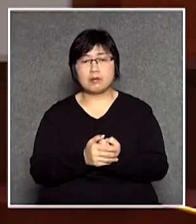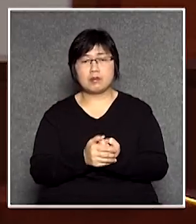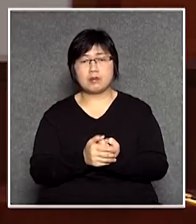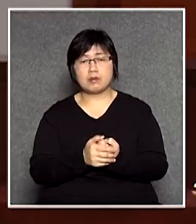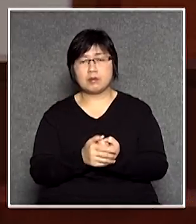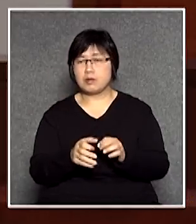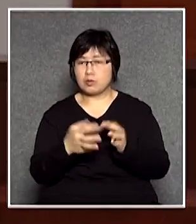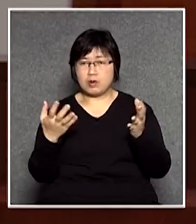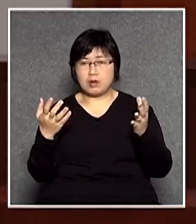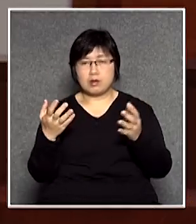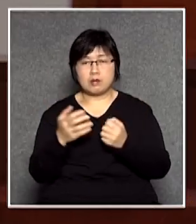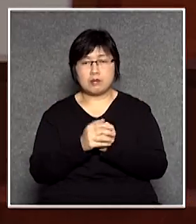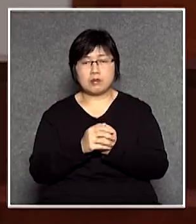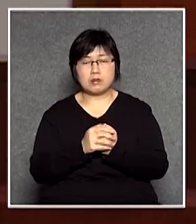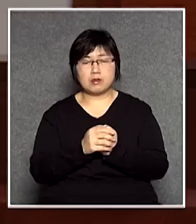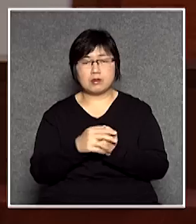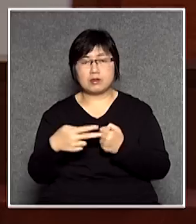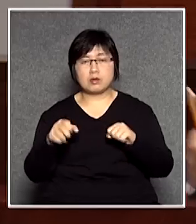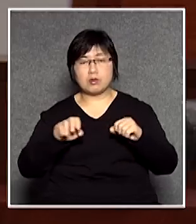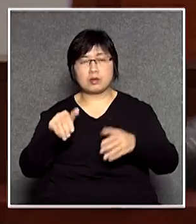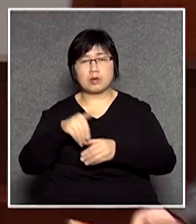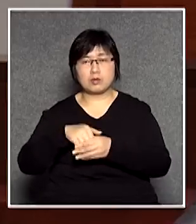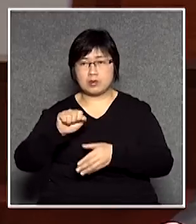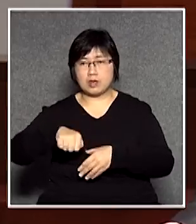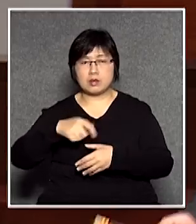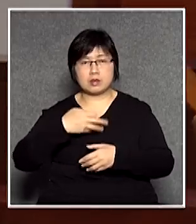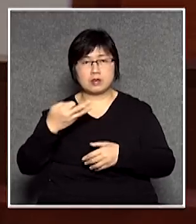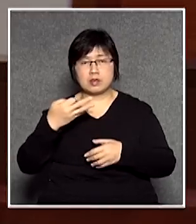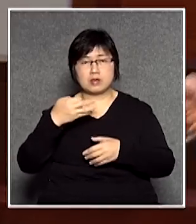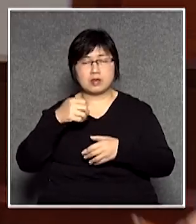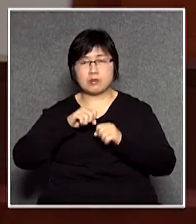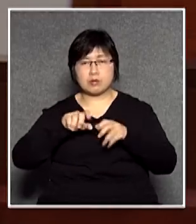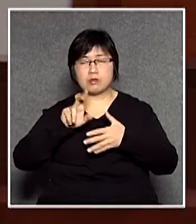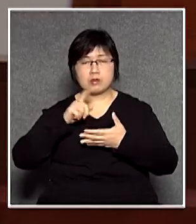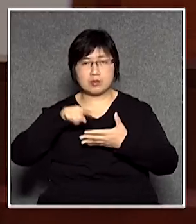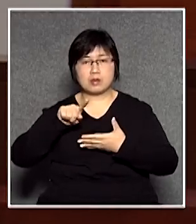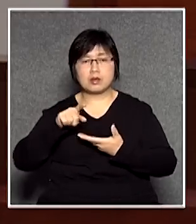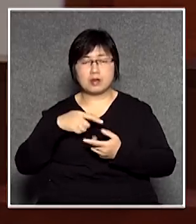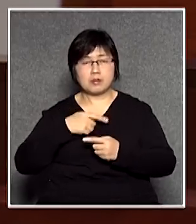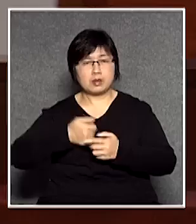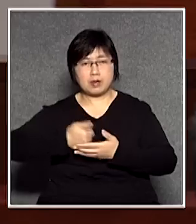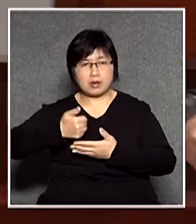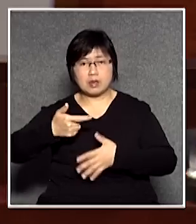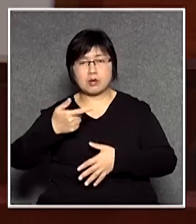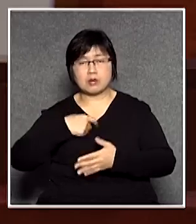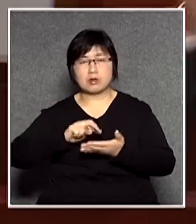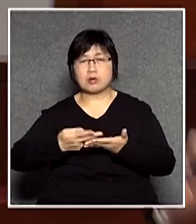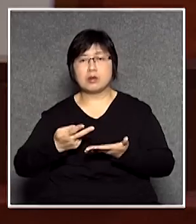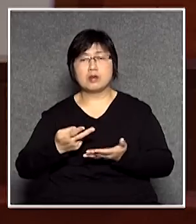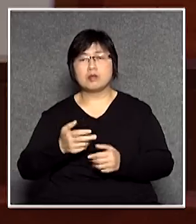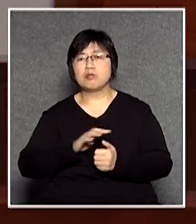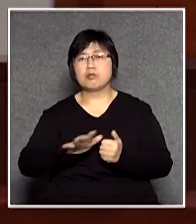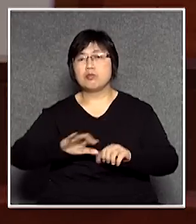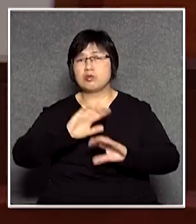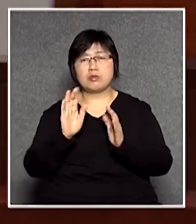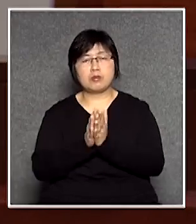沒有關係一二讀你又投一贊成票三讀你都投一成票條例是過緊的是不是我這個修正案不會影響整